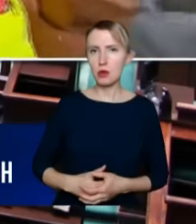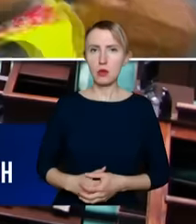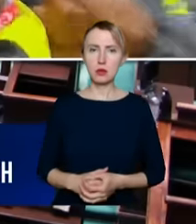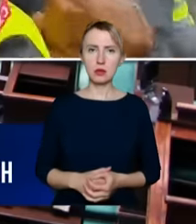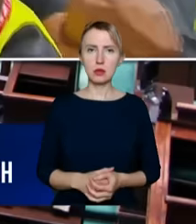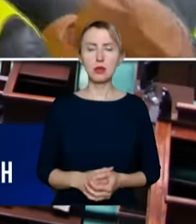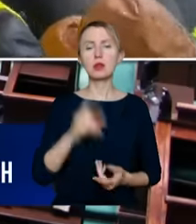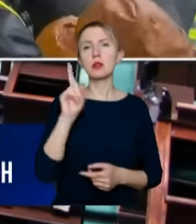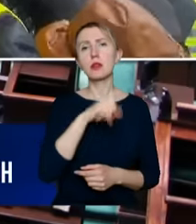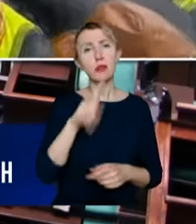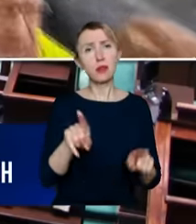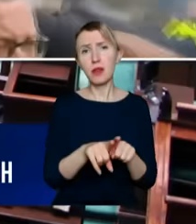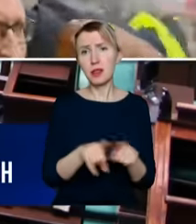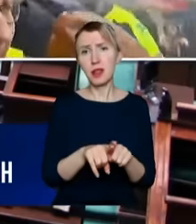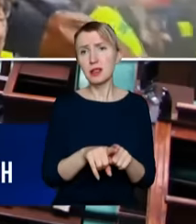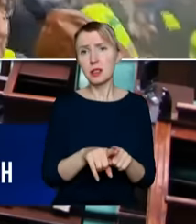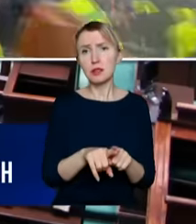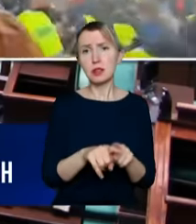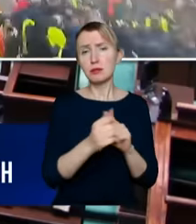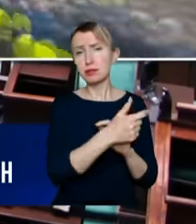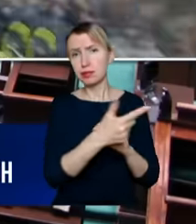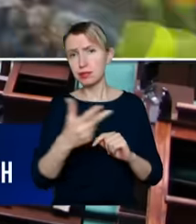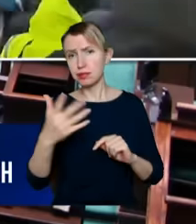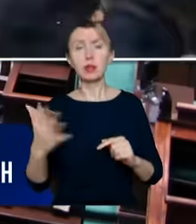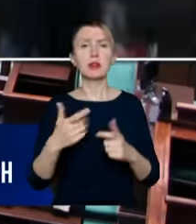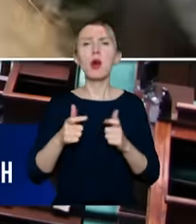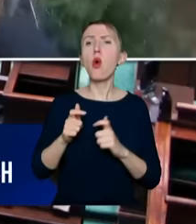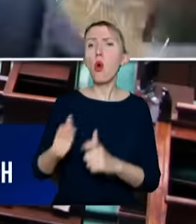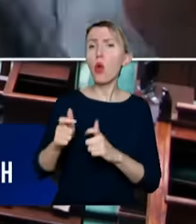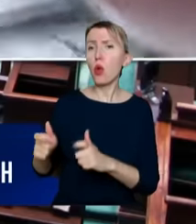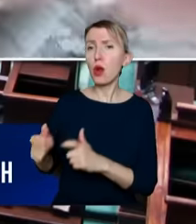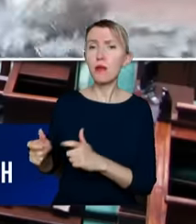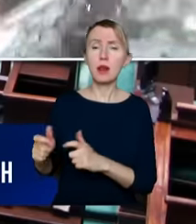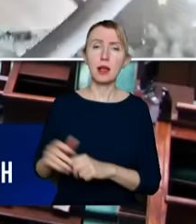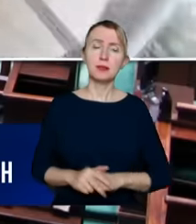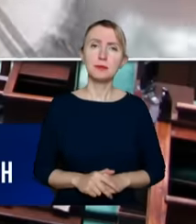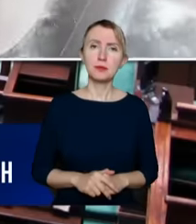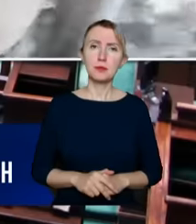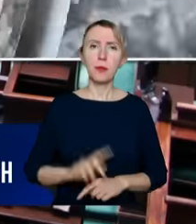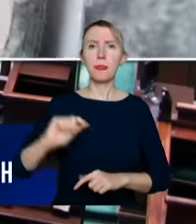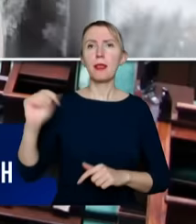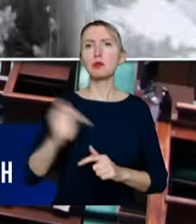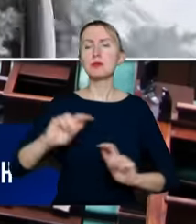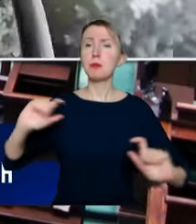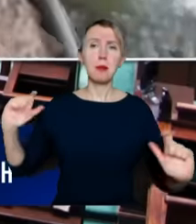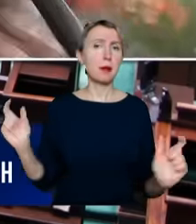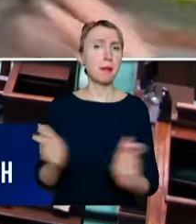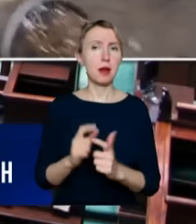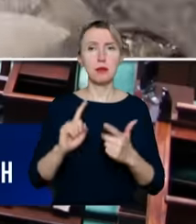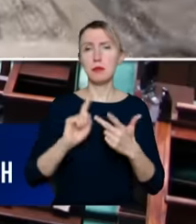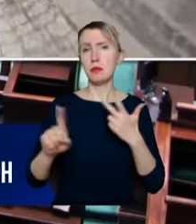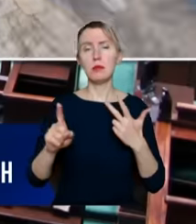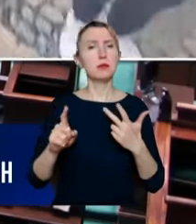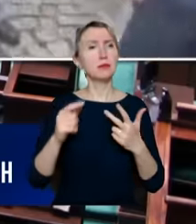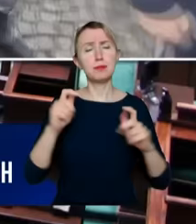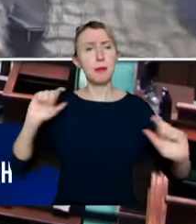likwidowane. hodowla, która musi być redukowana. na uprawy także tego. Także